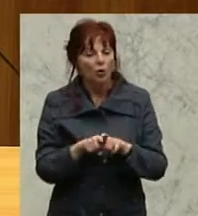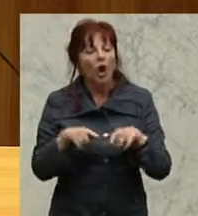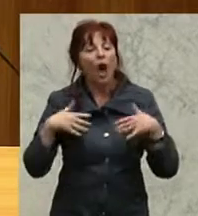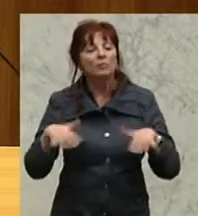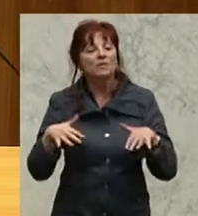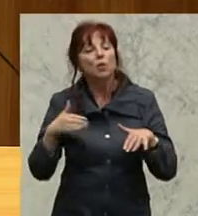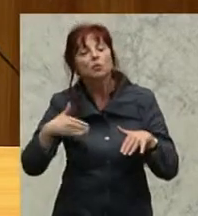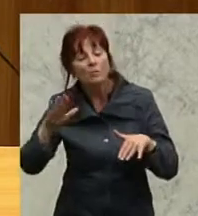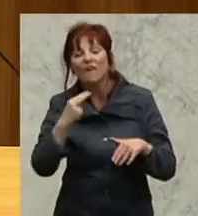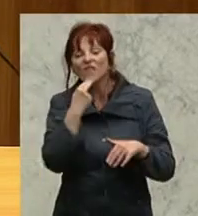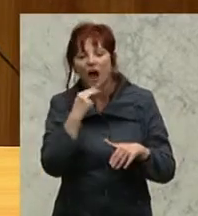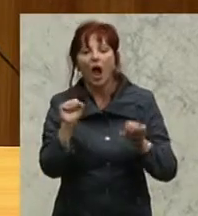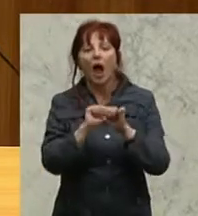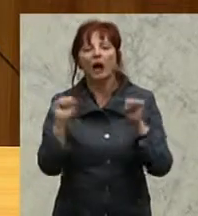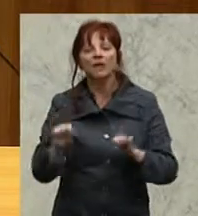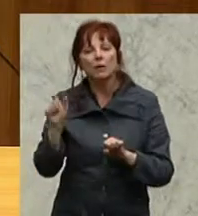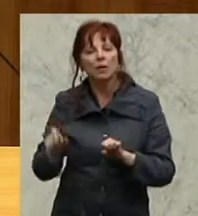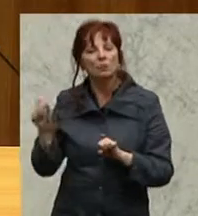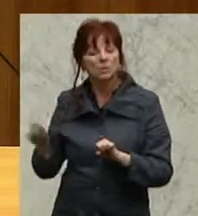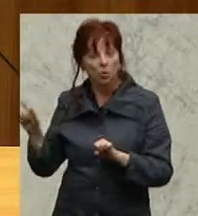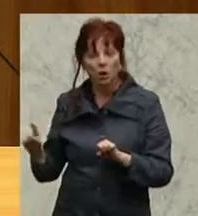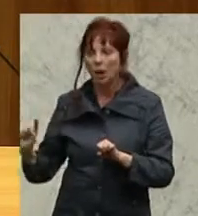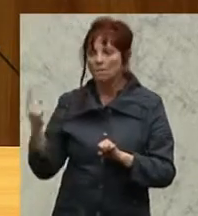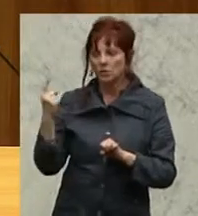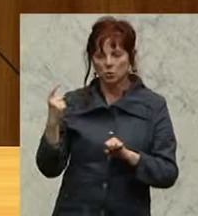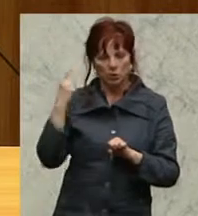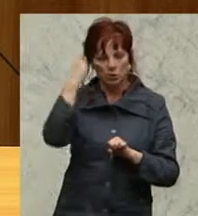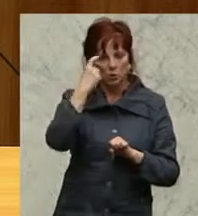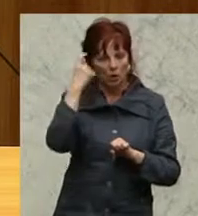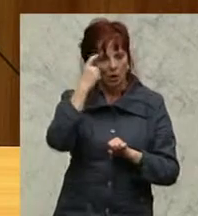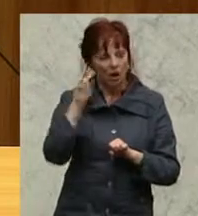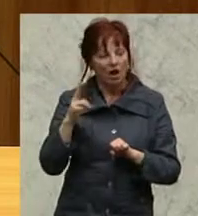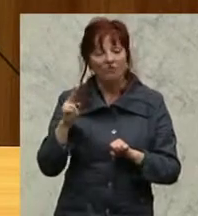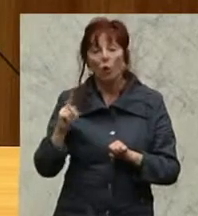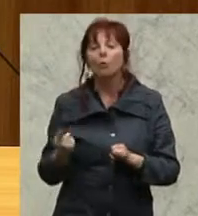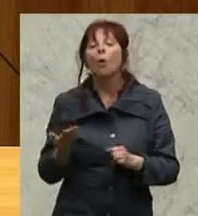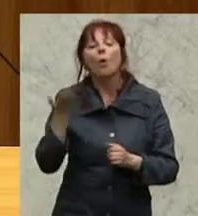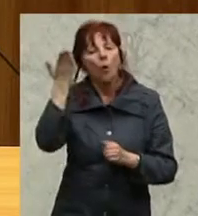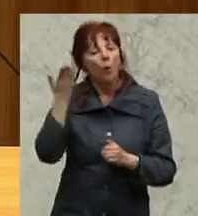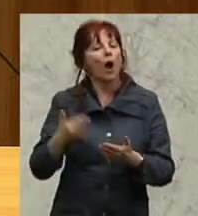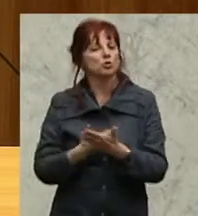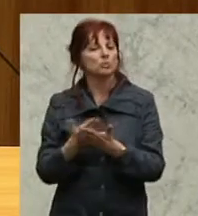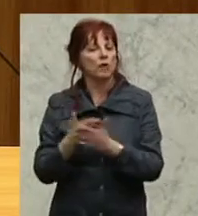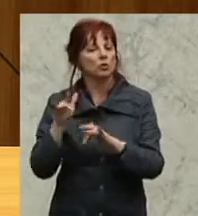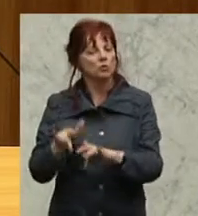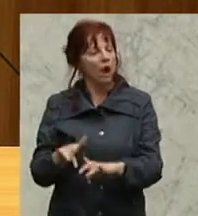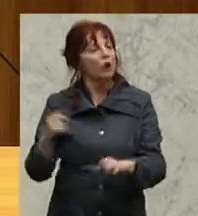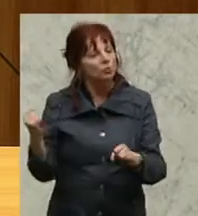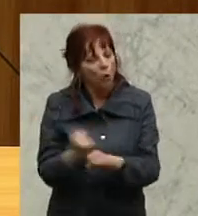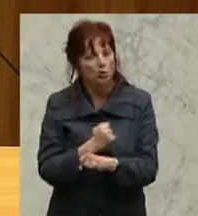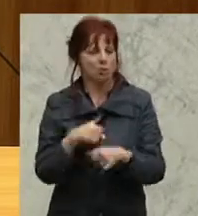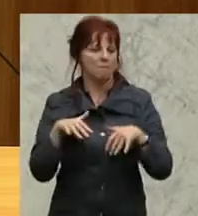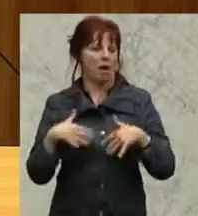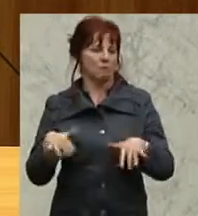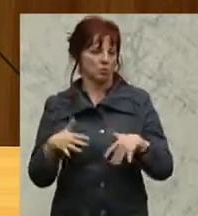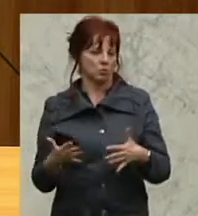Das ist besonders besorgnungserregend, weil ja das hoch ausgebildete Leute sind. Und da muss entgegengesteuert werden, geschätzte Damen